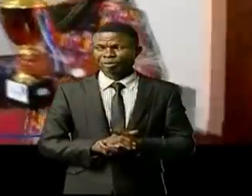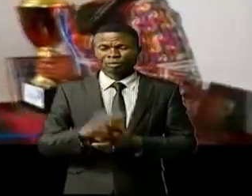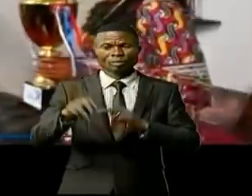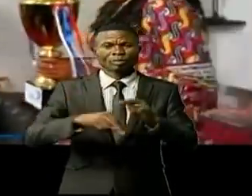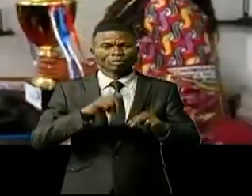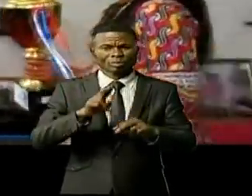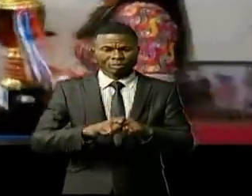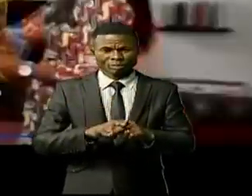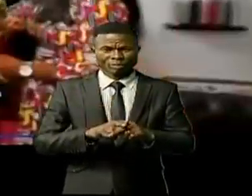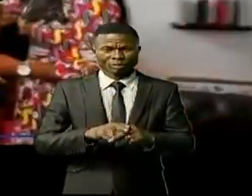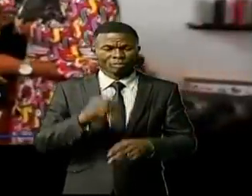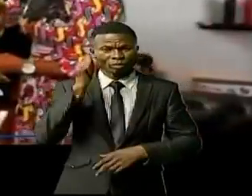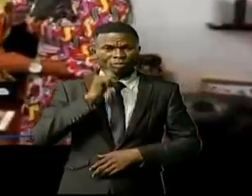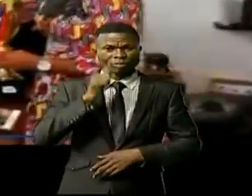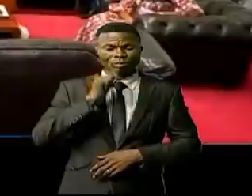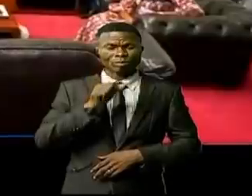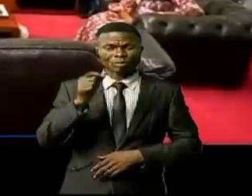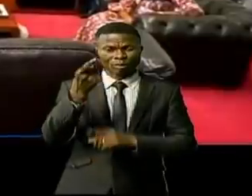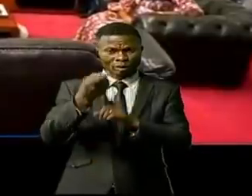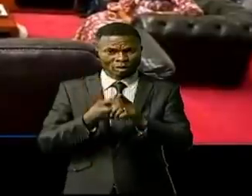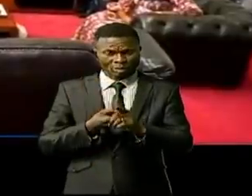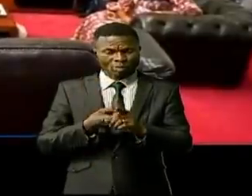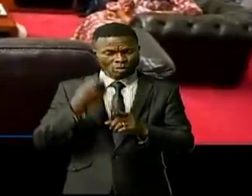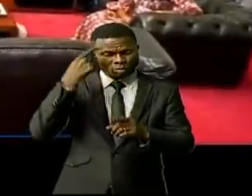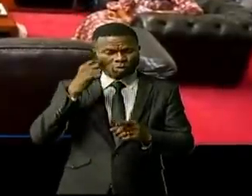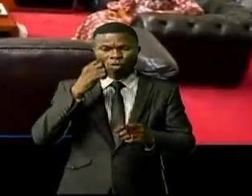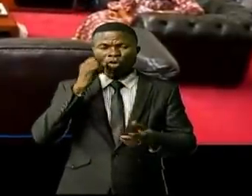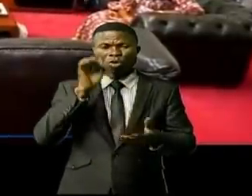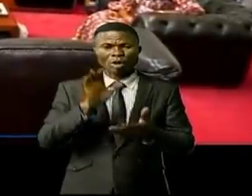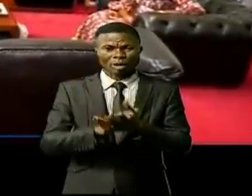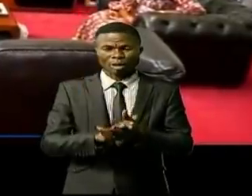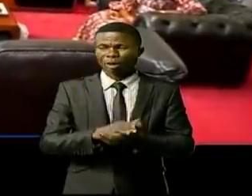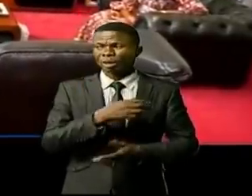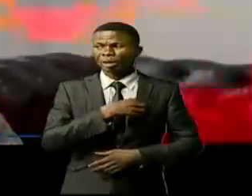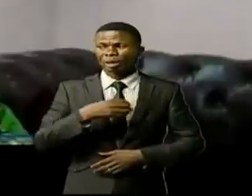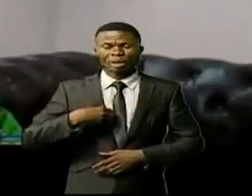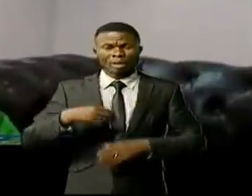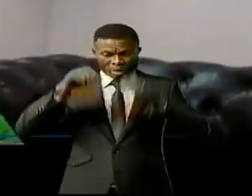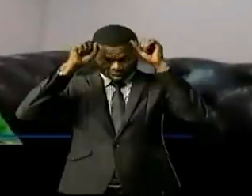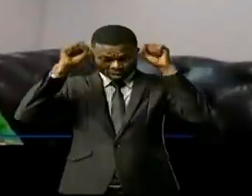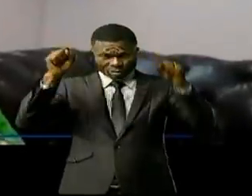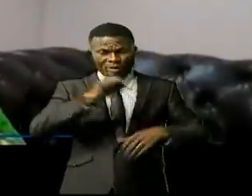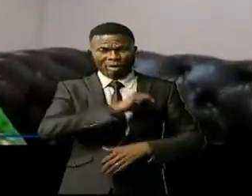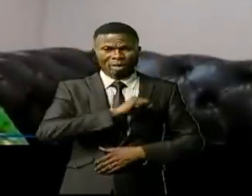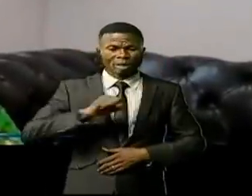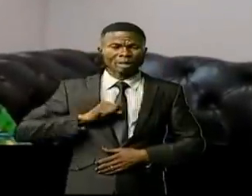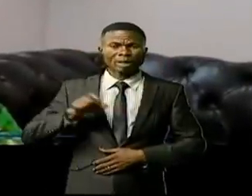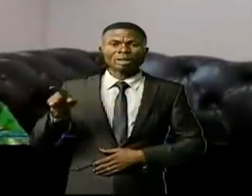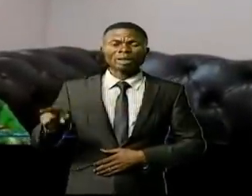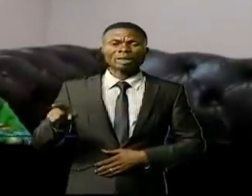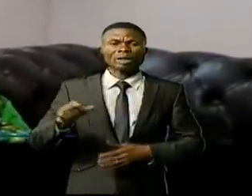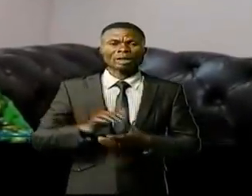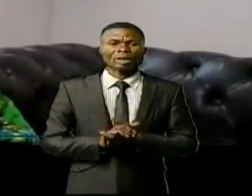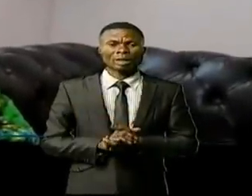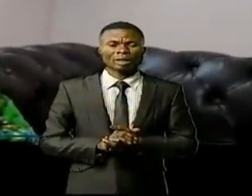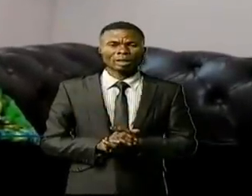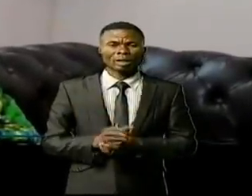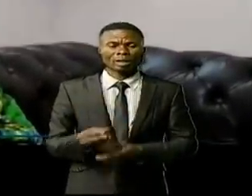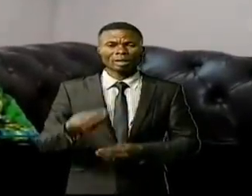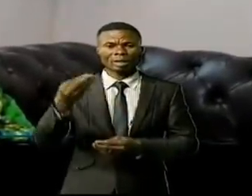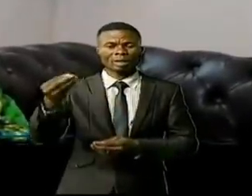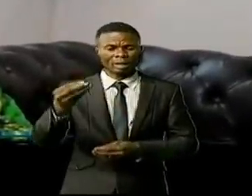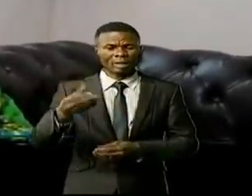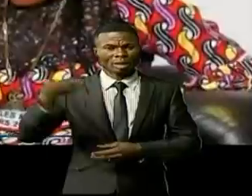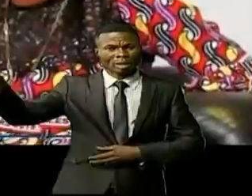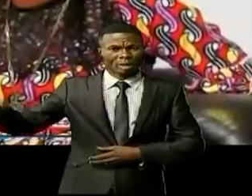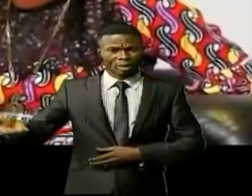de la clôture du mois de mars, mois dédié à la femme, la caisseur du Sénat, Mme Carole Aguito-Amelat a accordé une audience